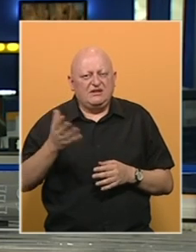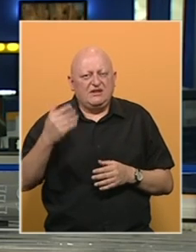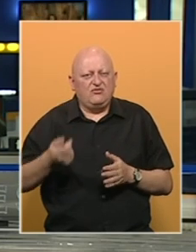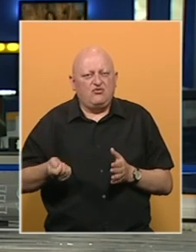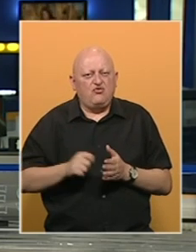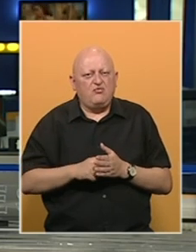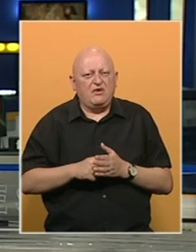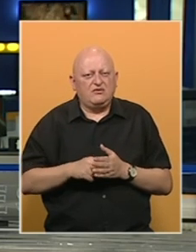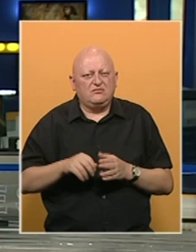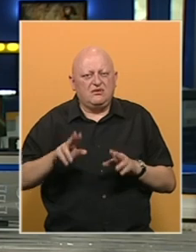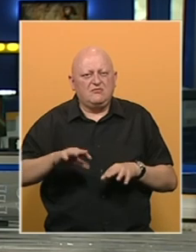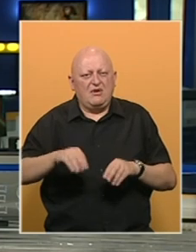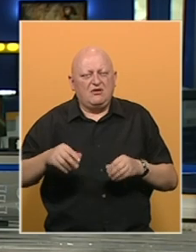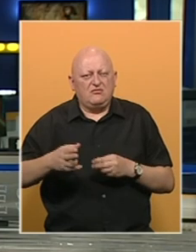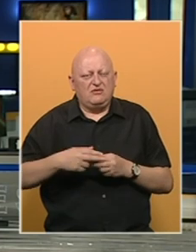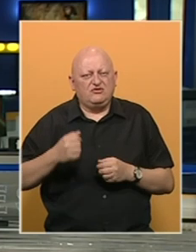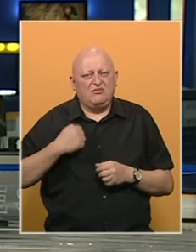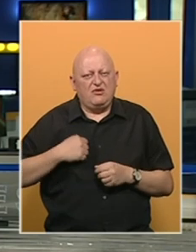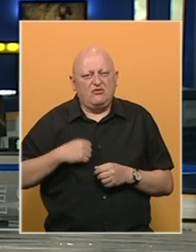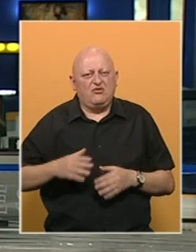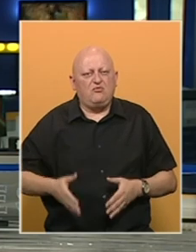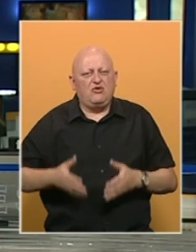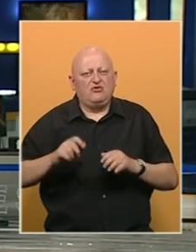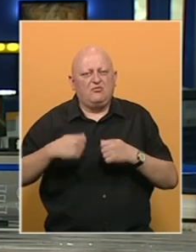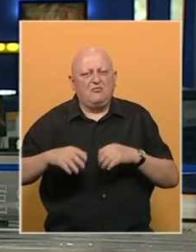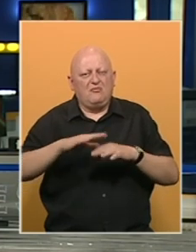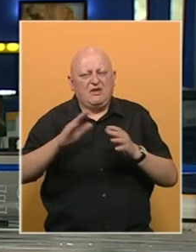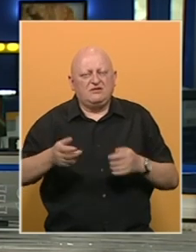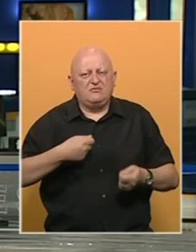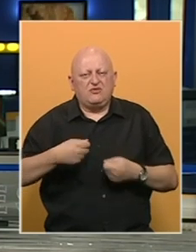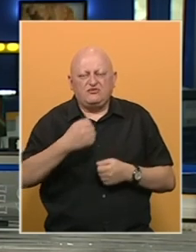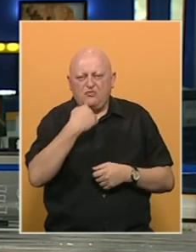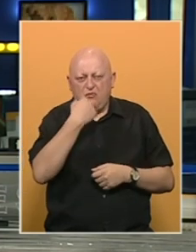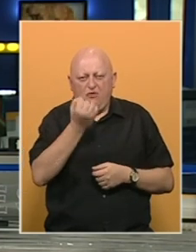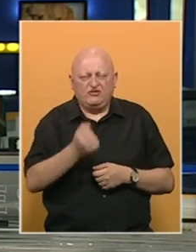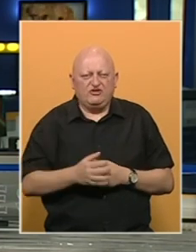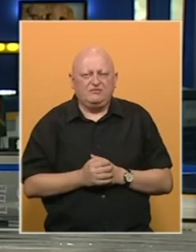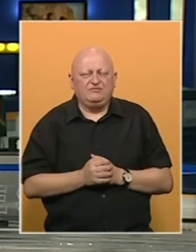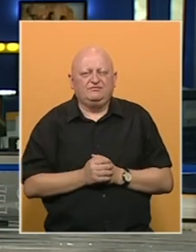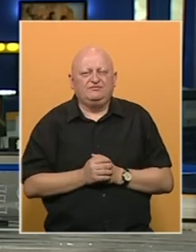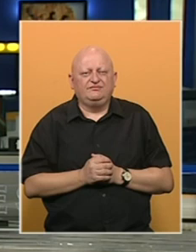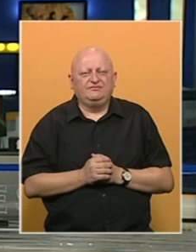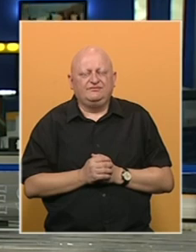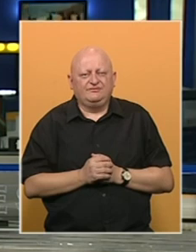da se na nedavno kupljenom imanju na domak Banja Luke podignu plasenisti za proizvodnju povrća.